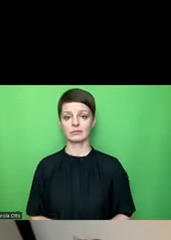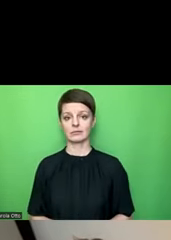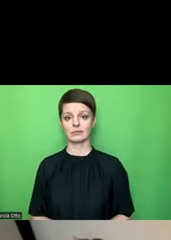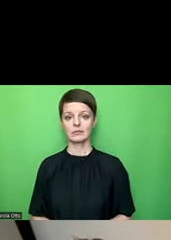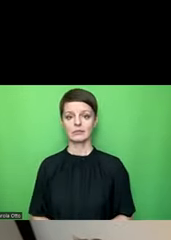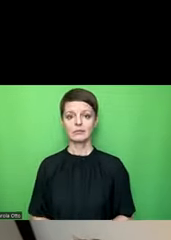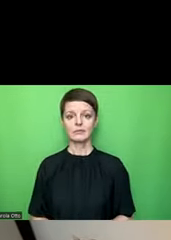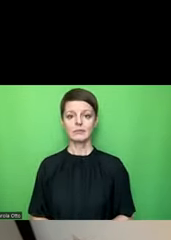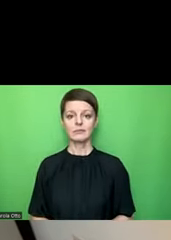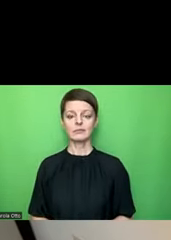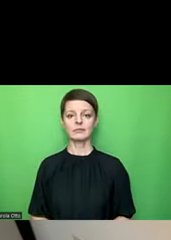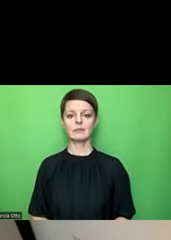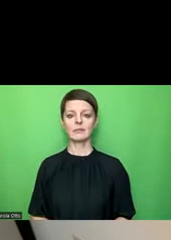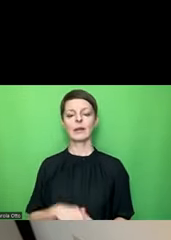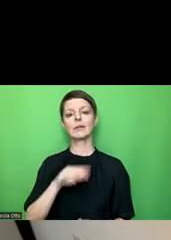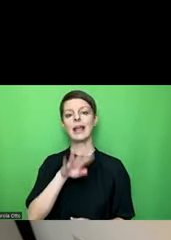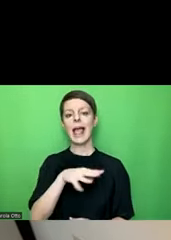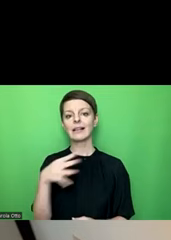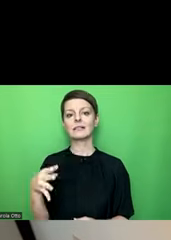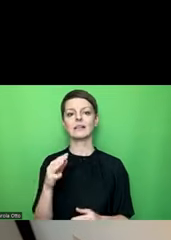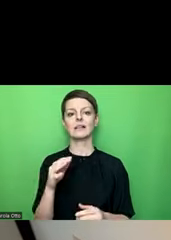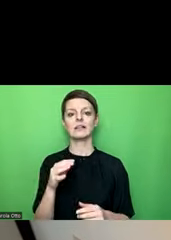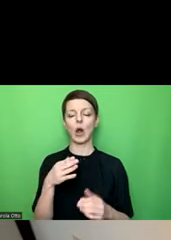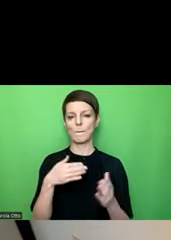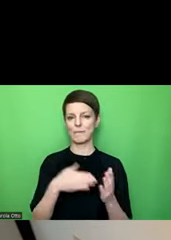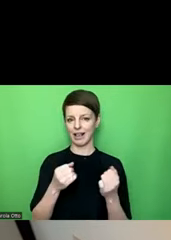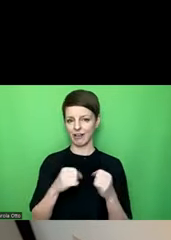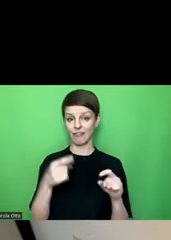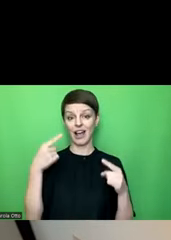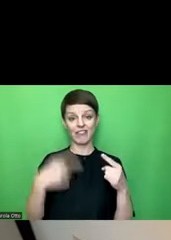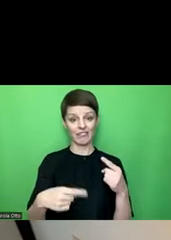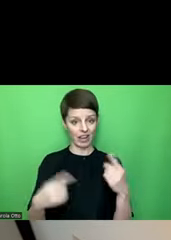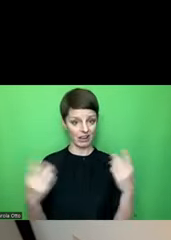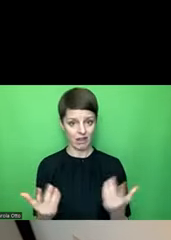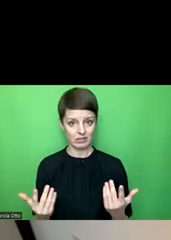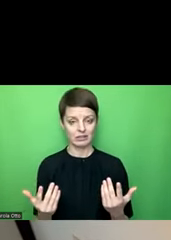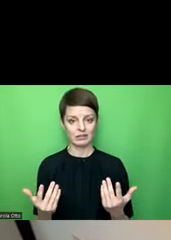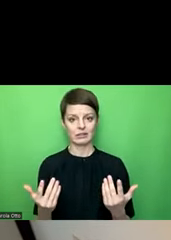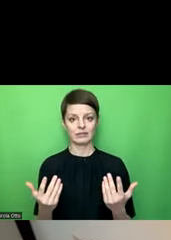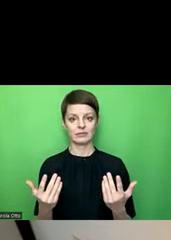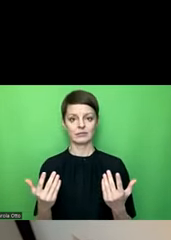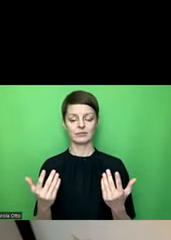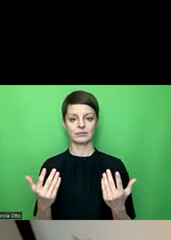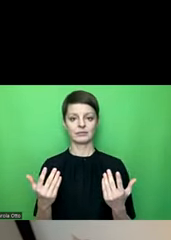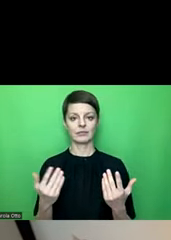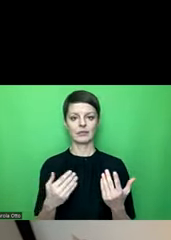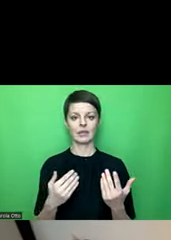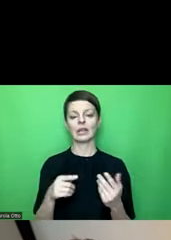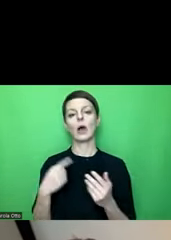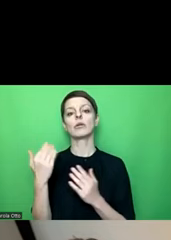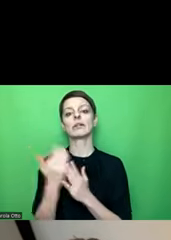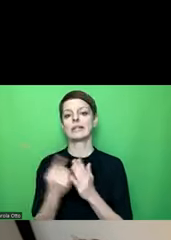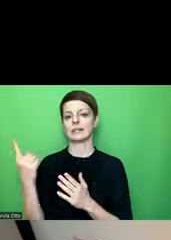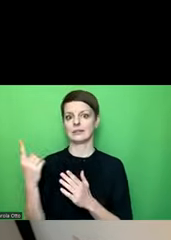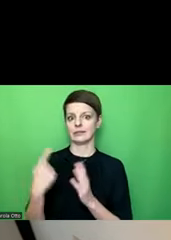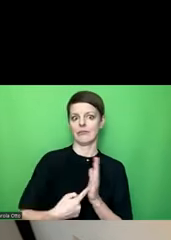machen können mit Excel im Sinne der Barrierefreiheit, dann kann das auch das Gesetz nicht verlangen, dass